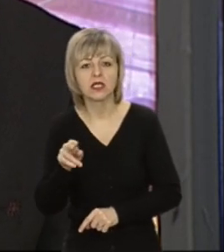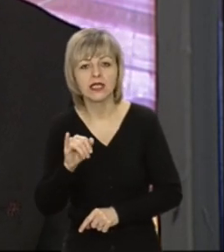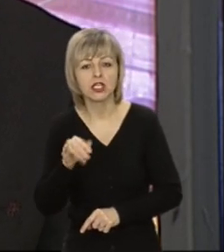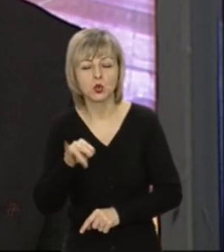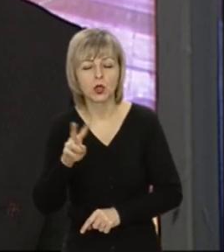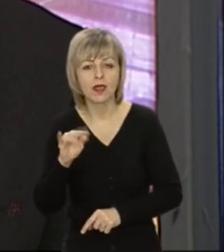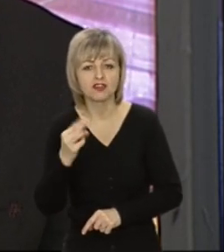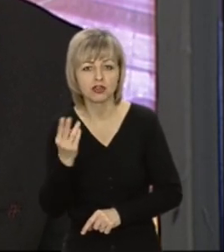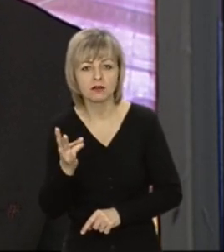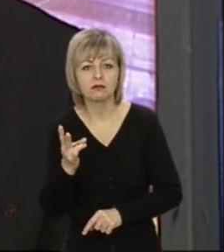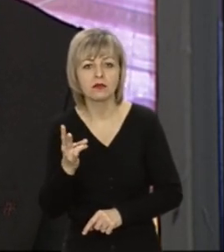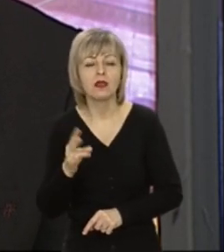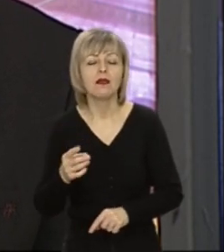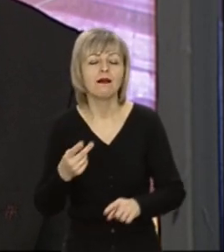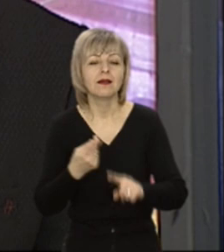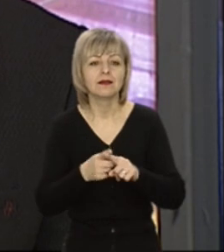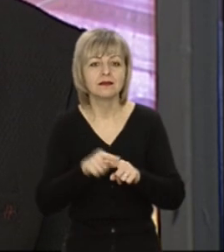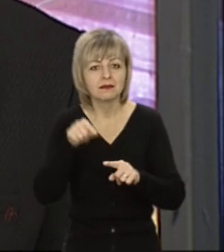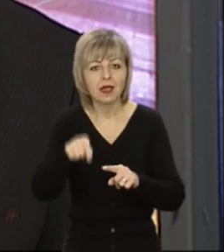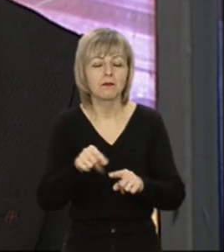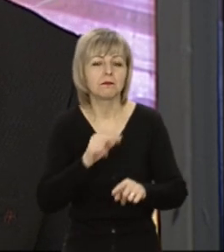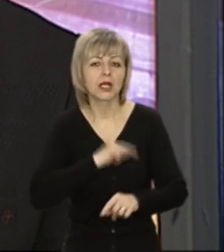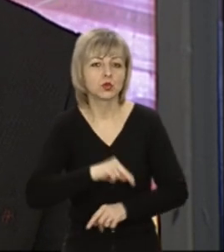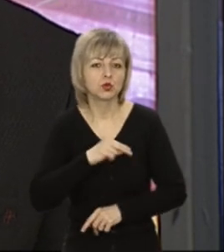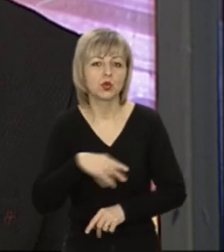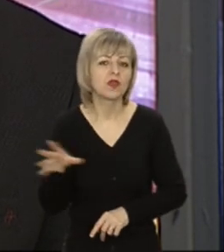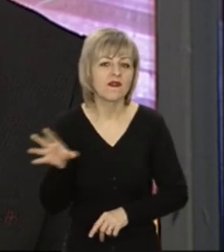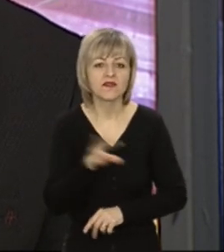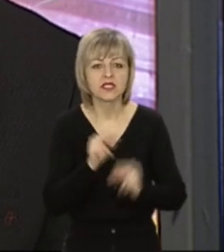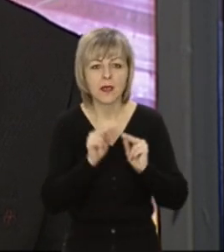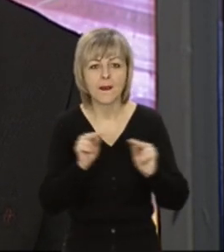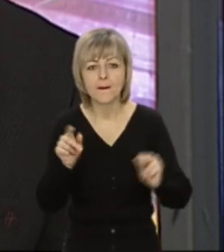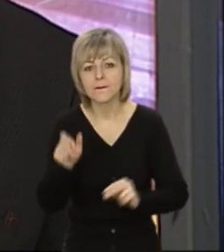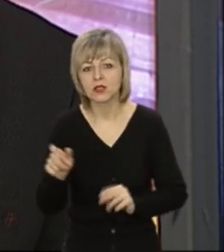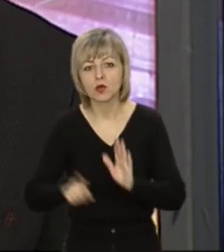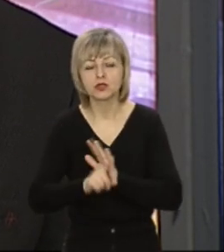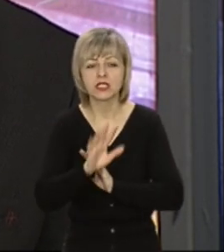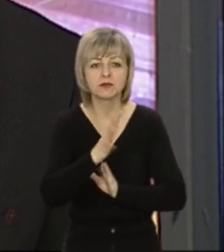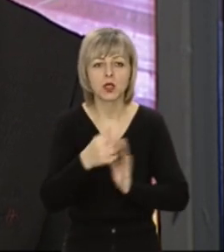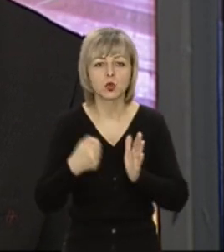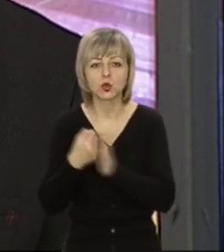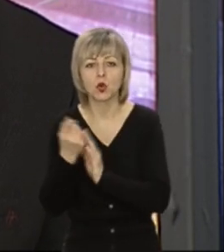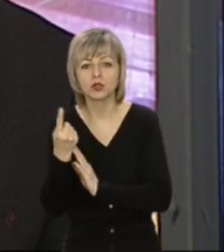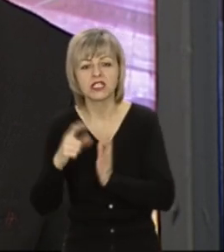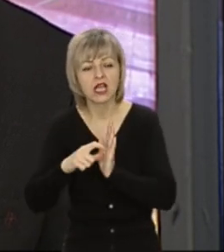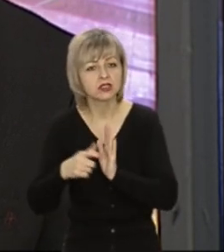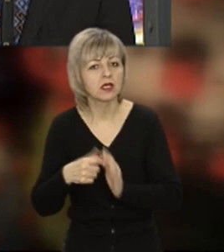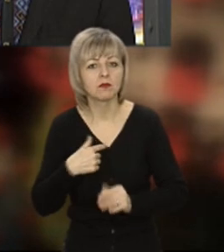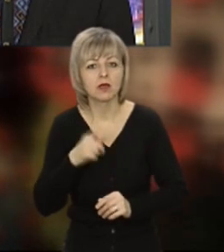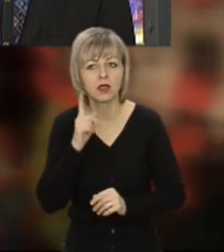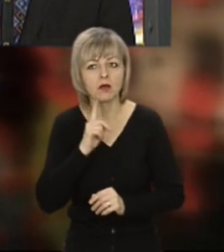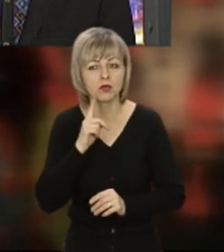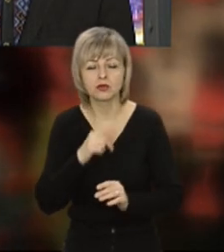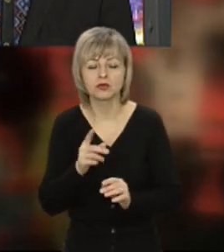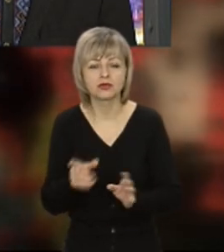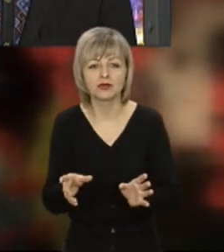Це корпоративна така платформа, якій працюють абсолютно всі педагоги з 5 по 11 клас. Ми поки що не долучили